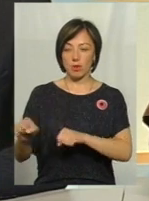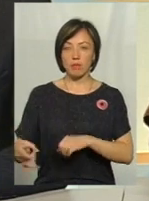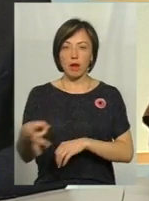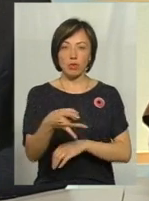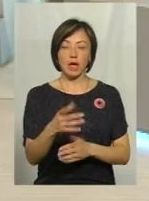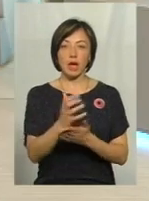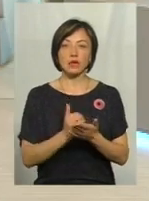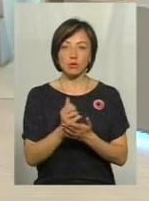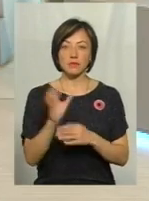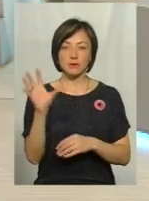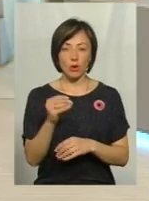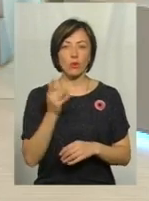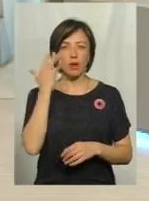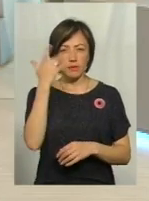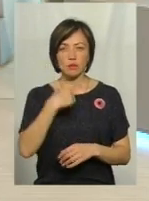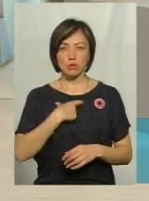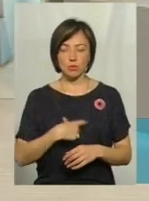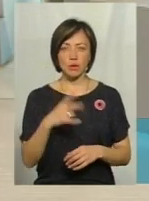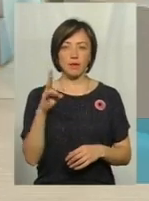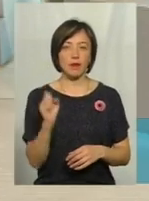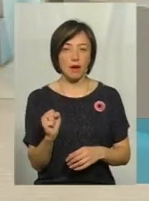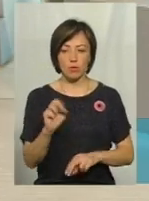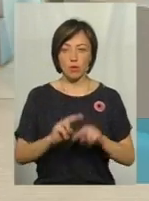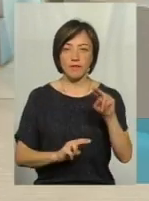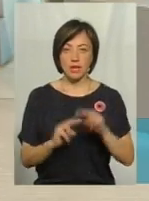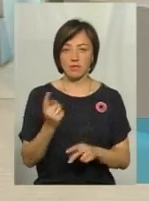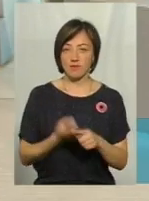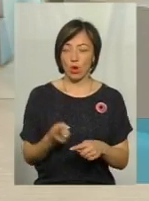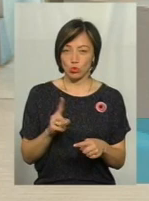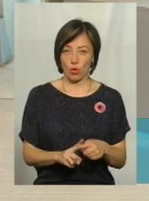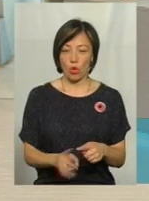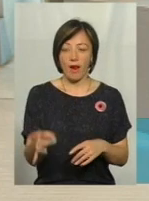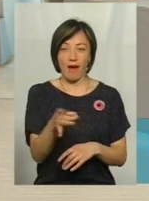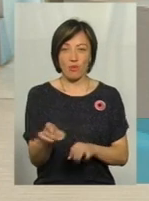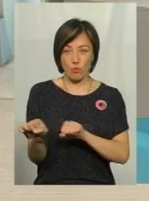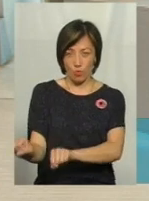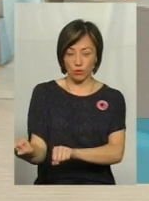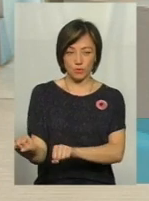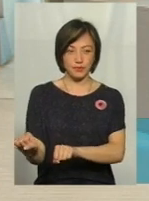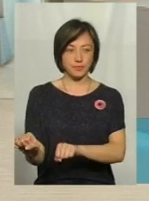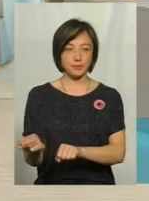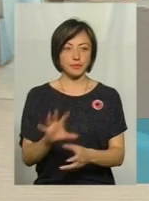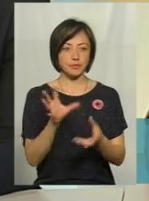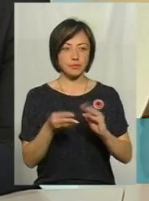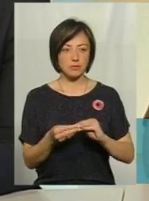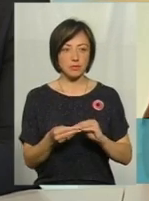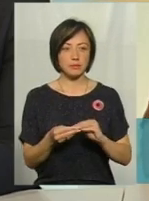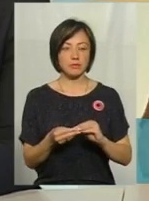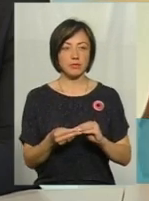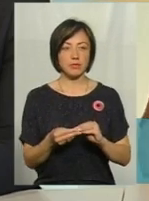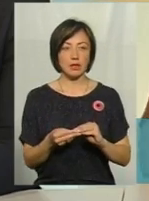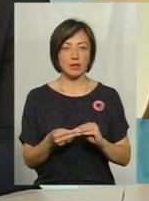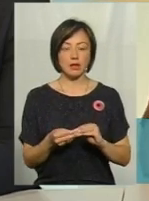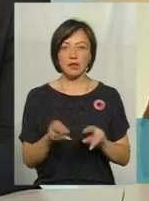таки, ресурси все, уявіть собі, на будівництво ось цього району, ну, взагалі, укріплення, які